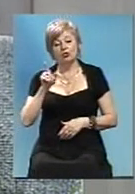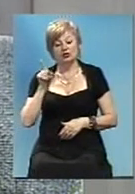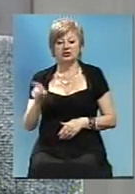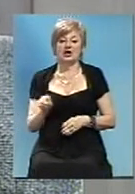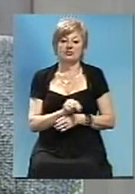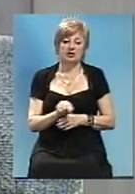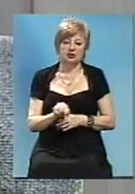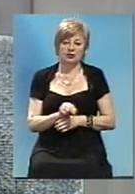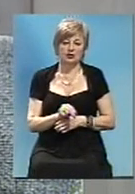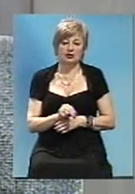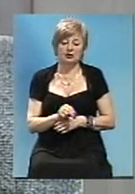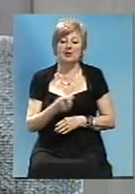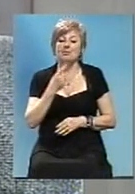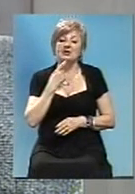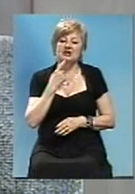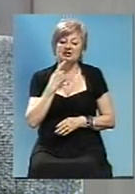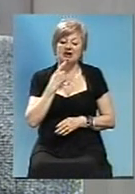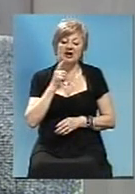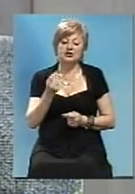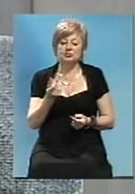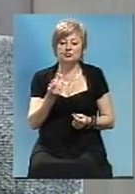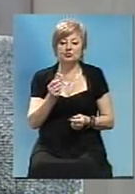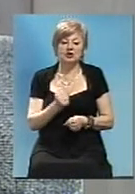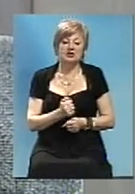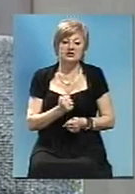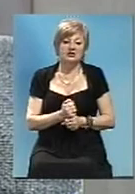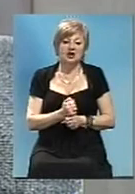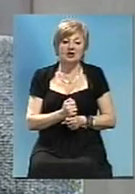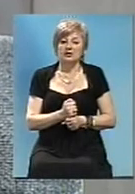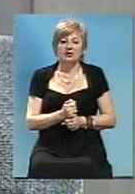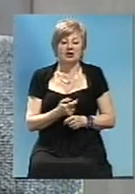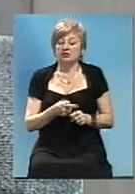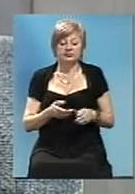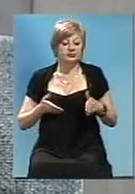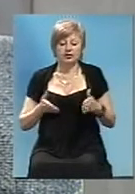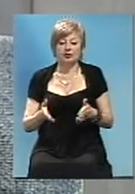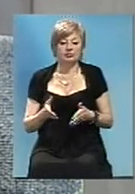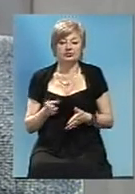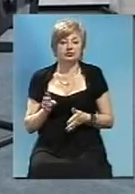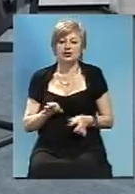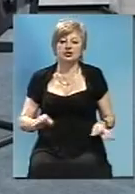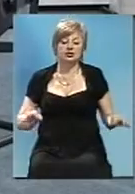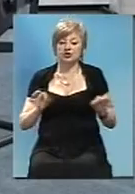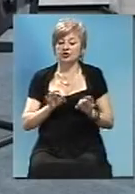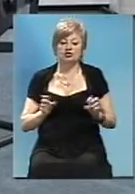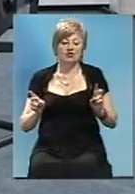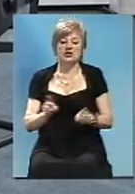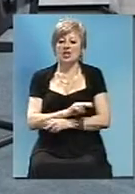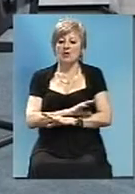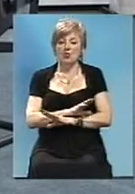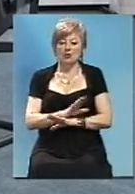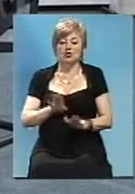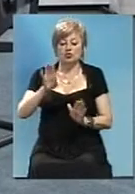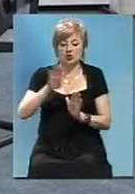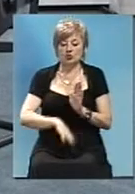там спеціальниця зробити внизу на поводу ремонт ремонт рейдорог, але там нічого не поменялось, там тільки